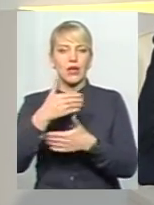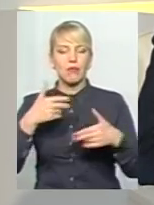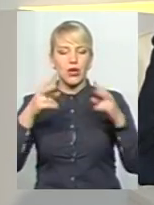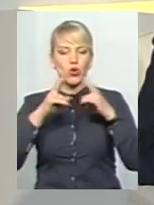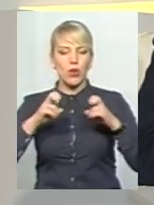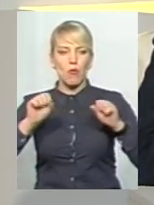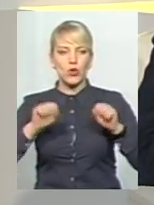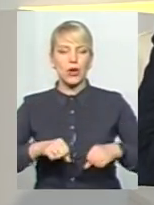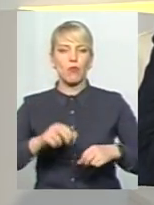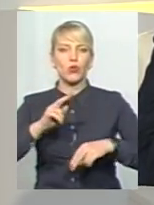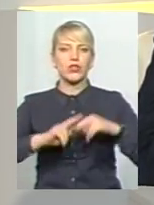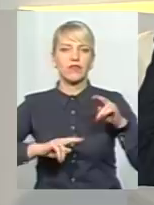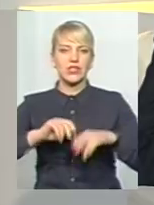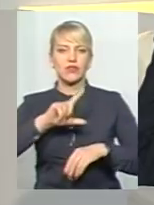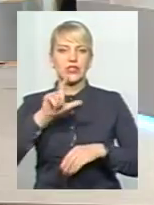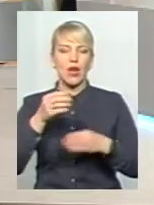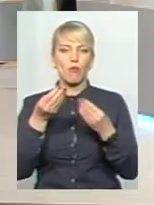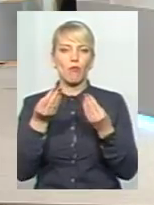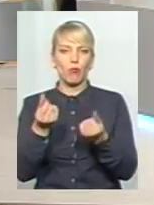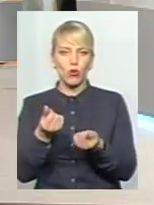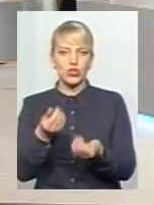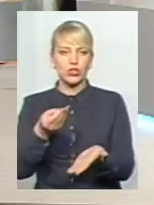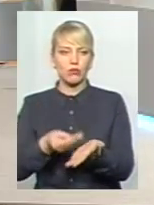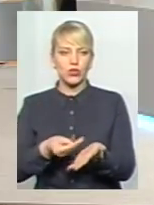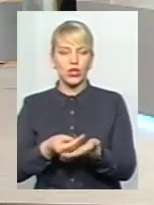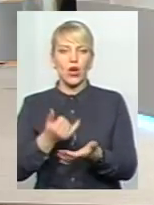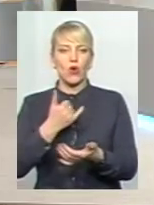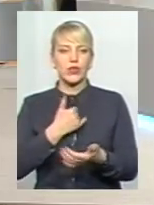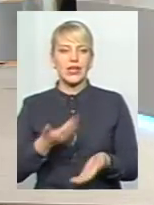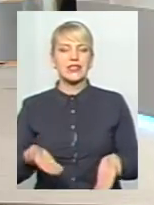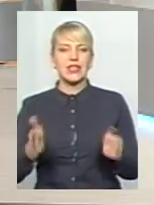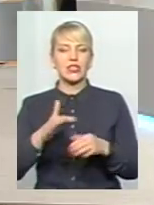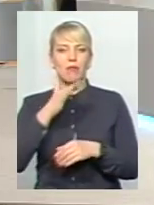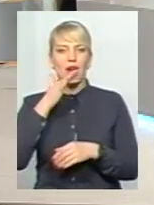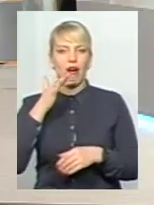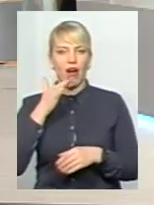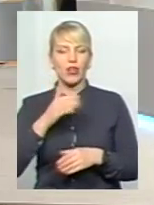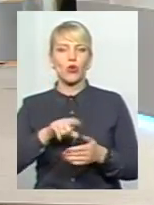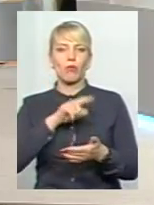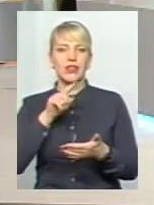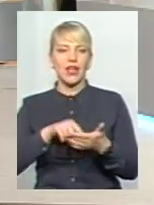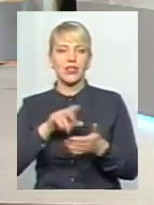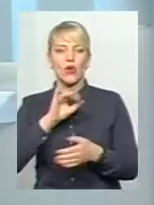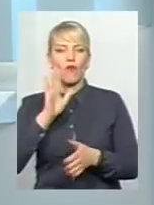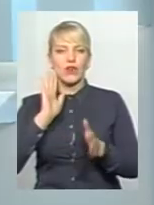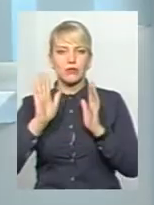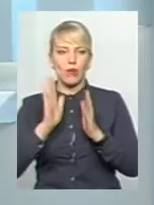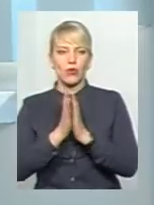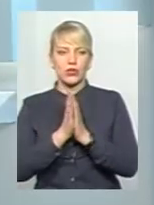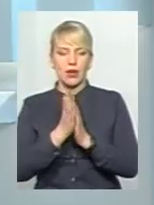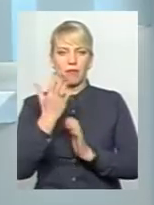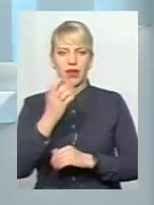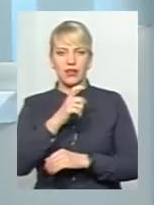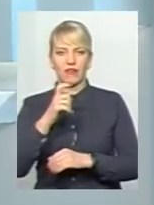будівництва його за бюджетні кошти. Олександру Сергійовичу, у нас залишається ще ціла низка запитань у Фейсбук. Ми попросимо вас буквально на 5 хвилин